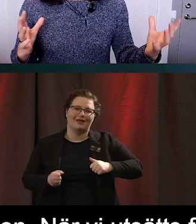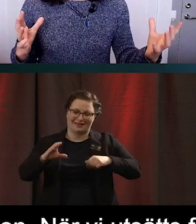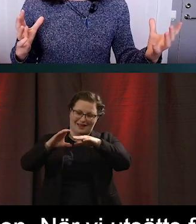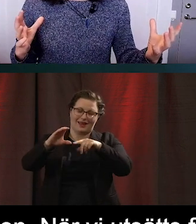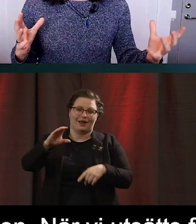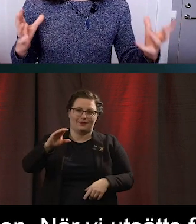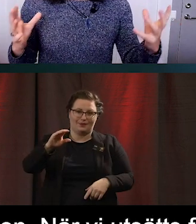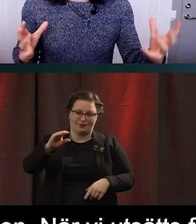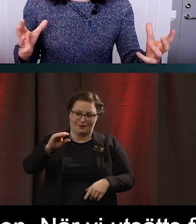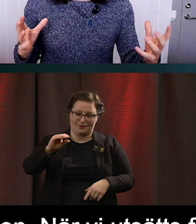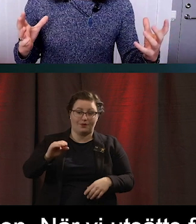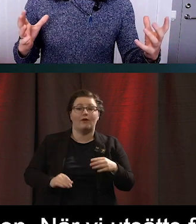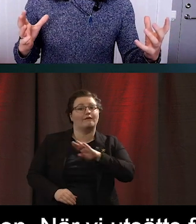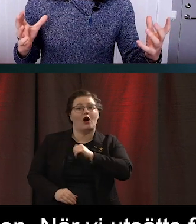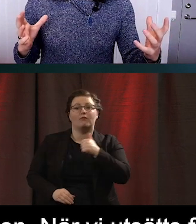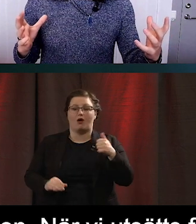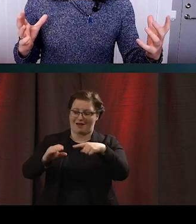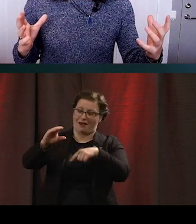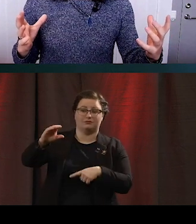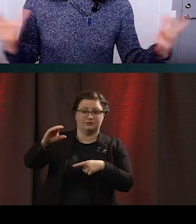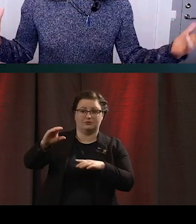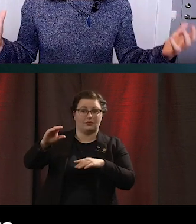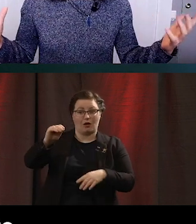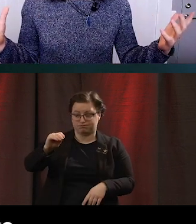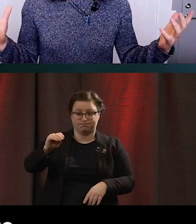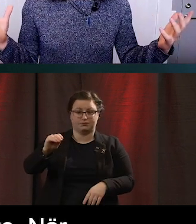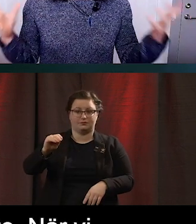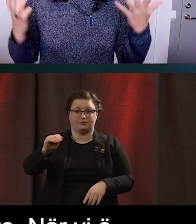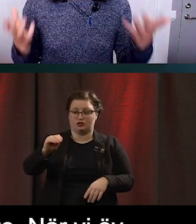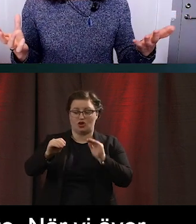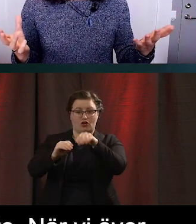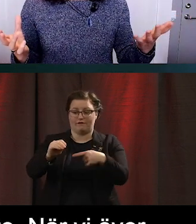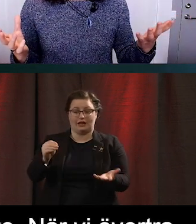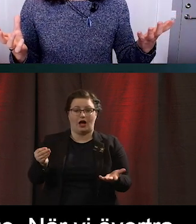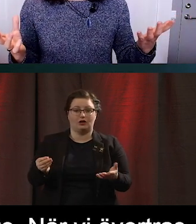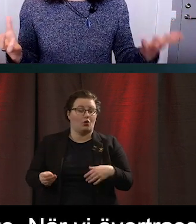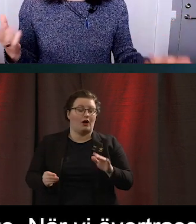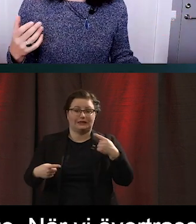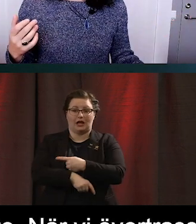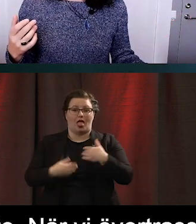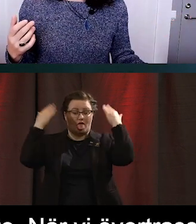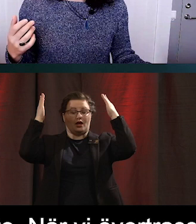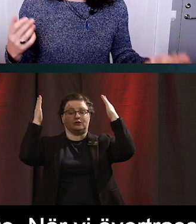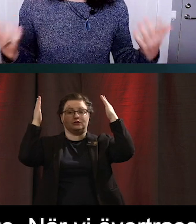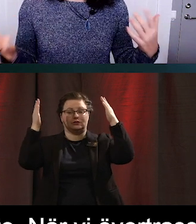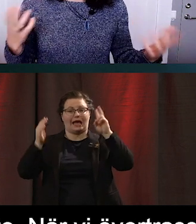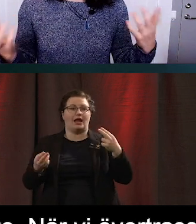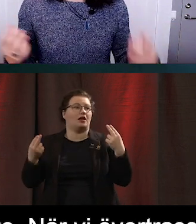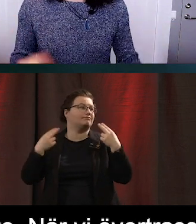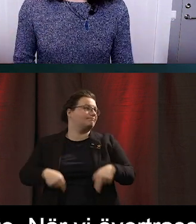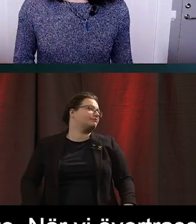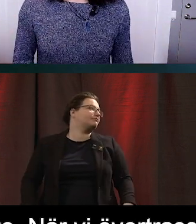en begränsad mängd som vi kan ha igång och sen när vi har övertracerat det så blir vi överväldigade eller underväldigade till och med.